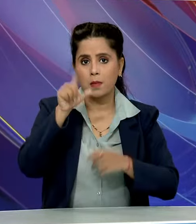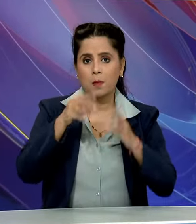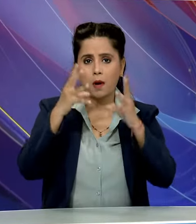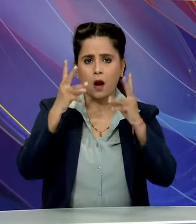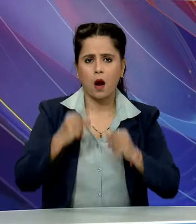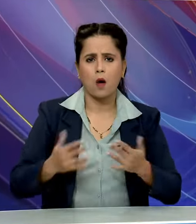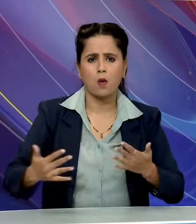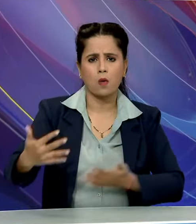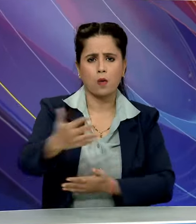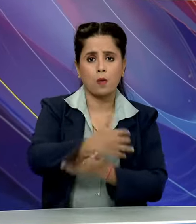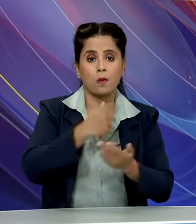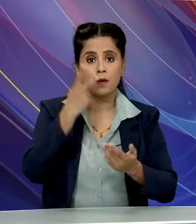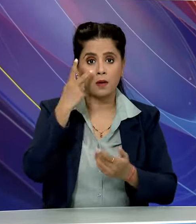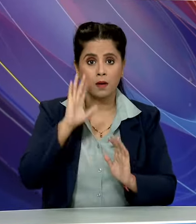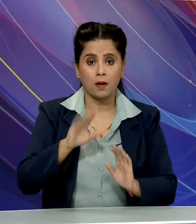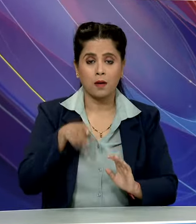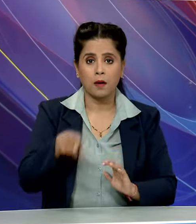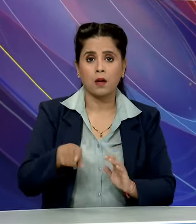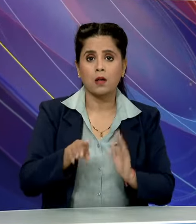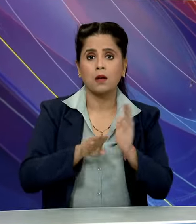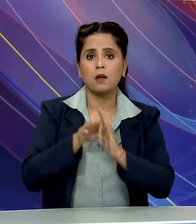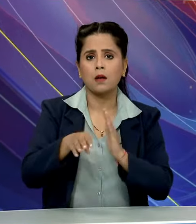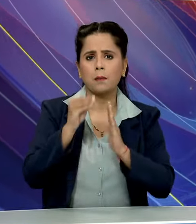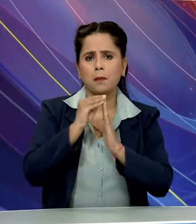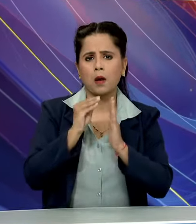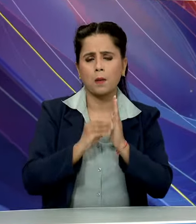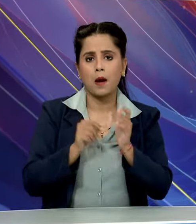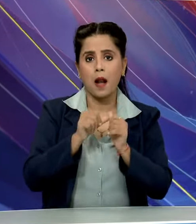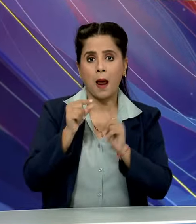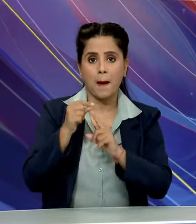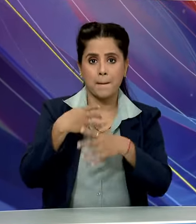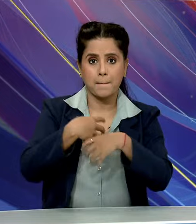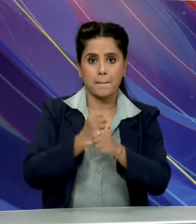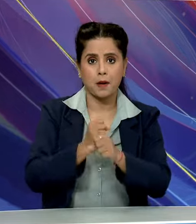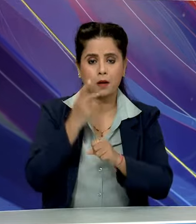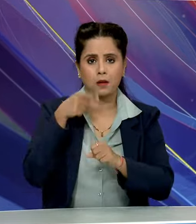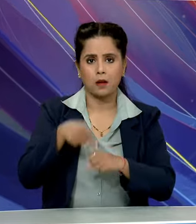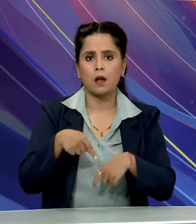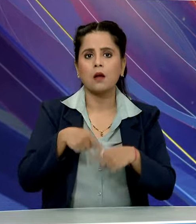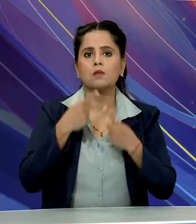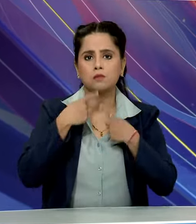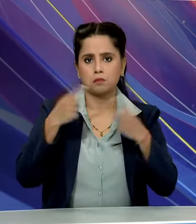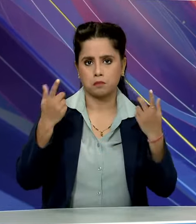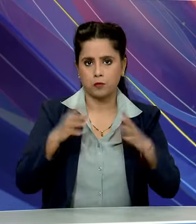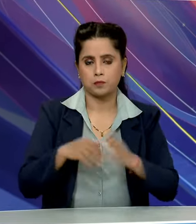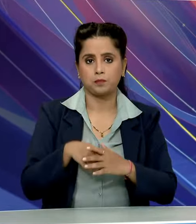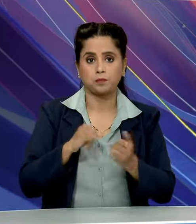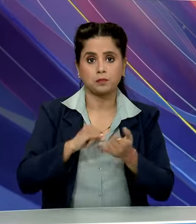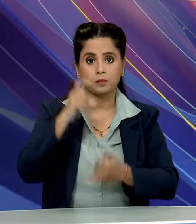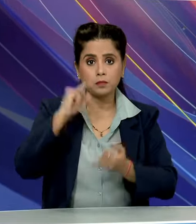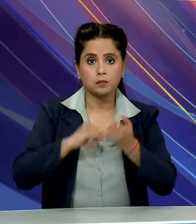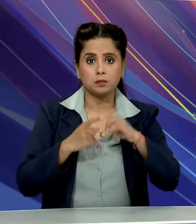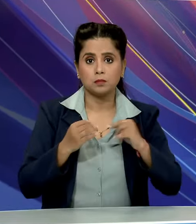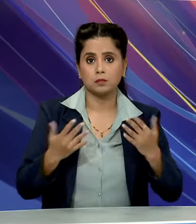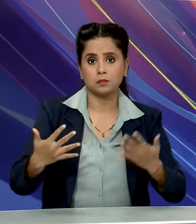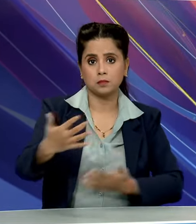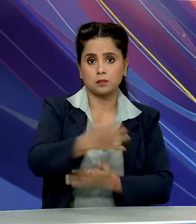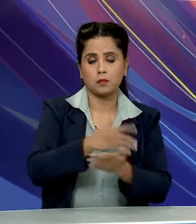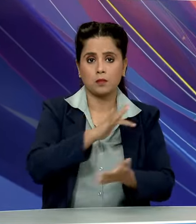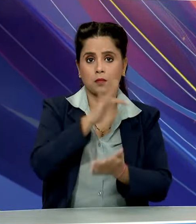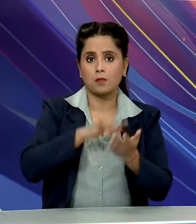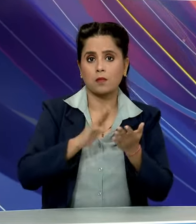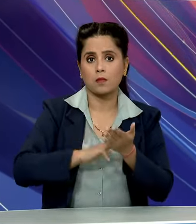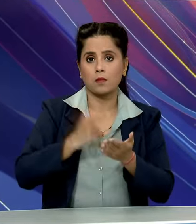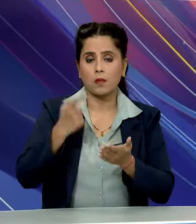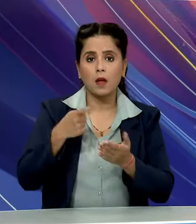लिए आकड़ जुटाने के लिए विक्सित किये गए एप्लिकेशन की विशह के बारे में बताया जातिगर्थ जन्गर्णा पर केंद्रिय